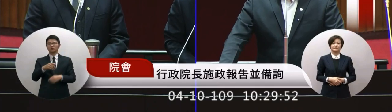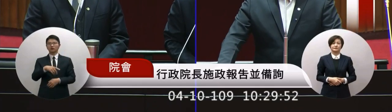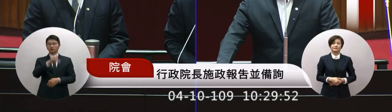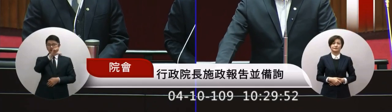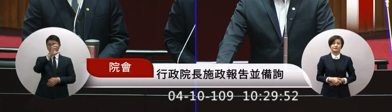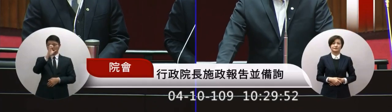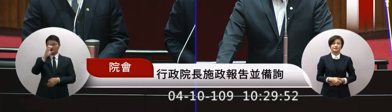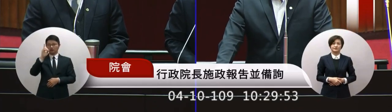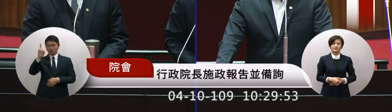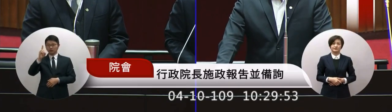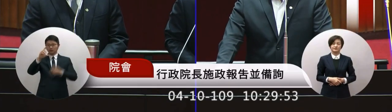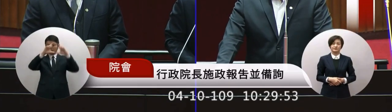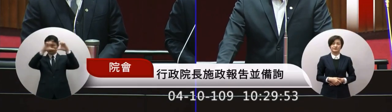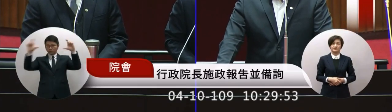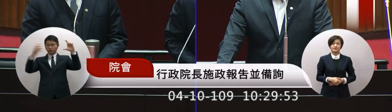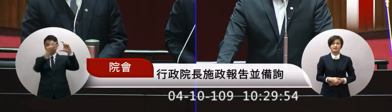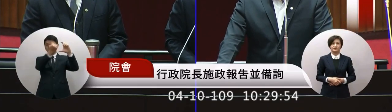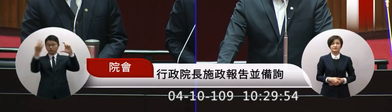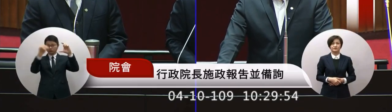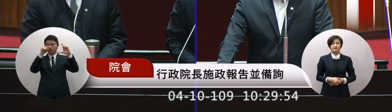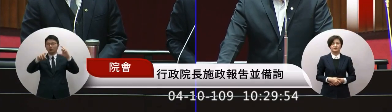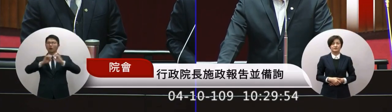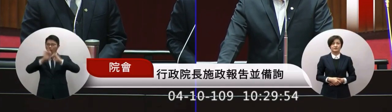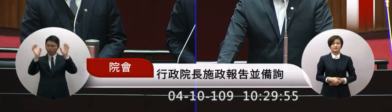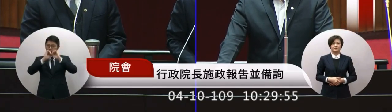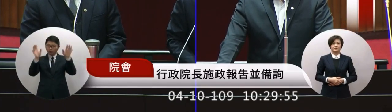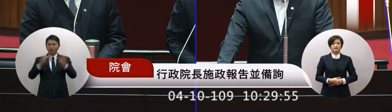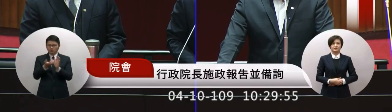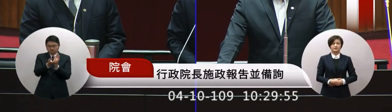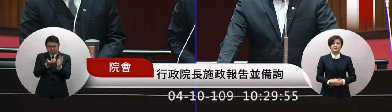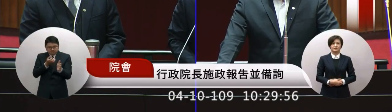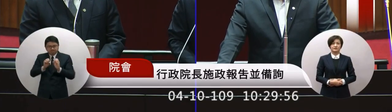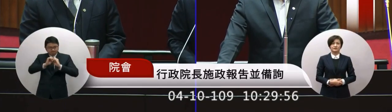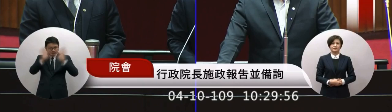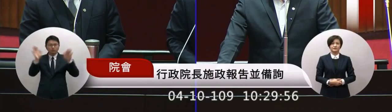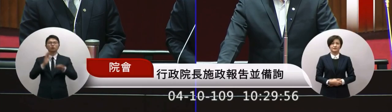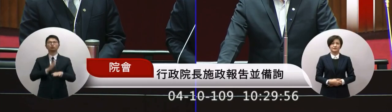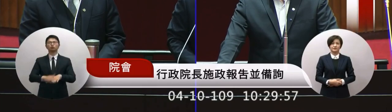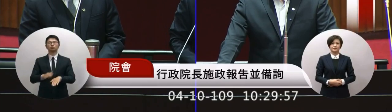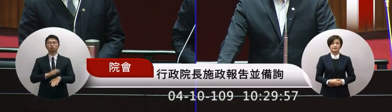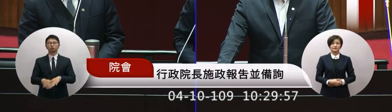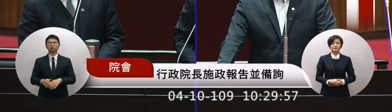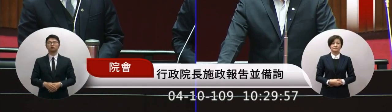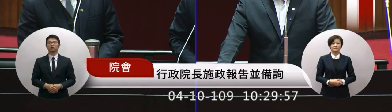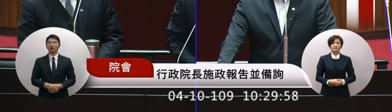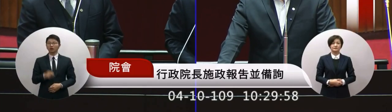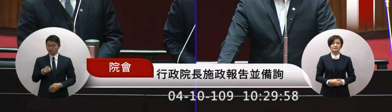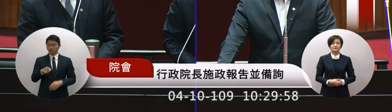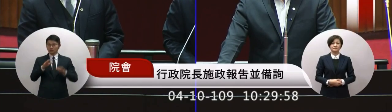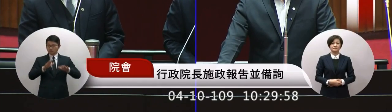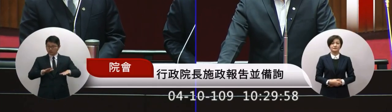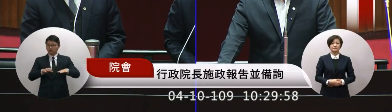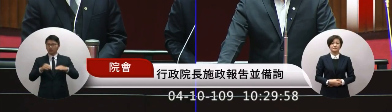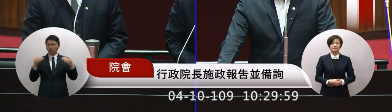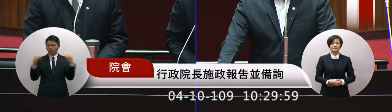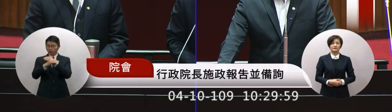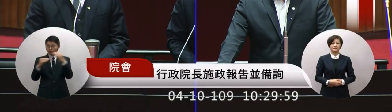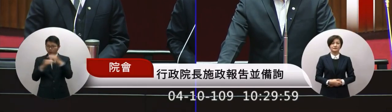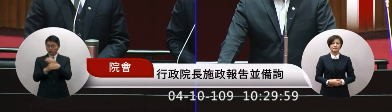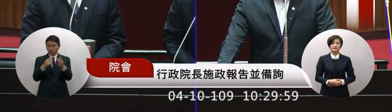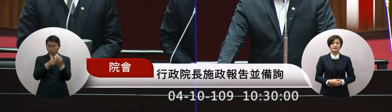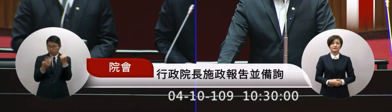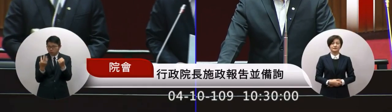還有這些標誌顯示都會預告這個就是有關的車流那也會